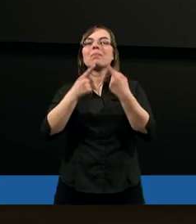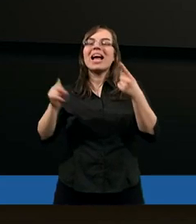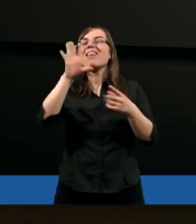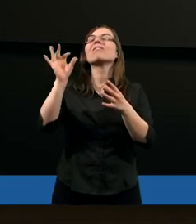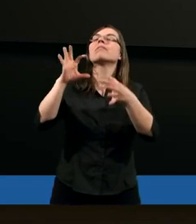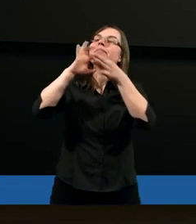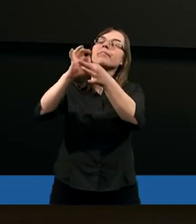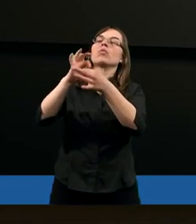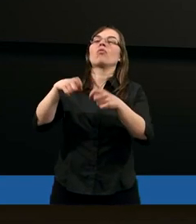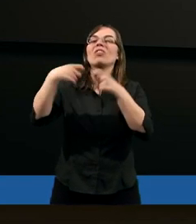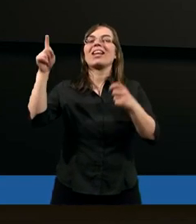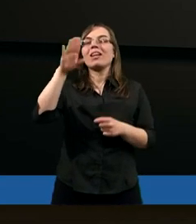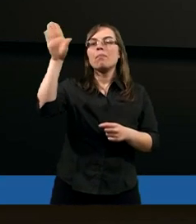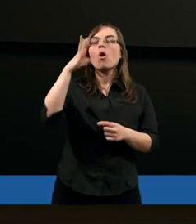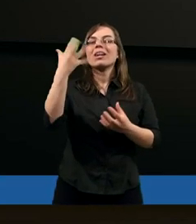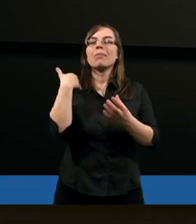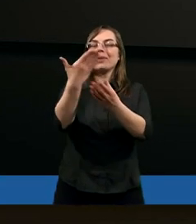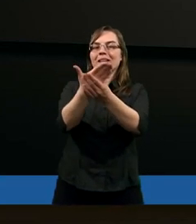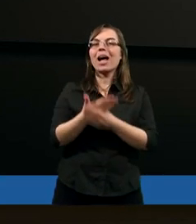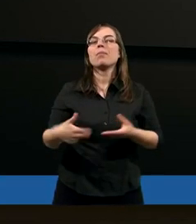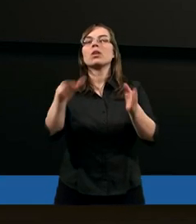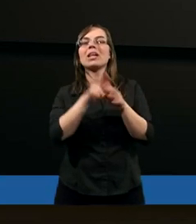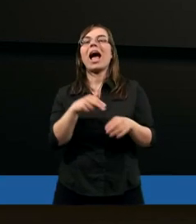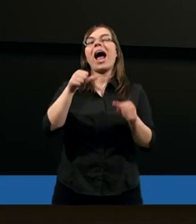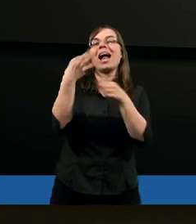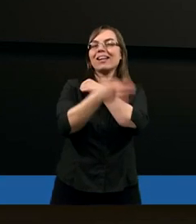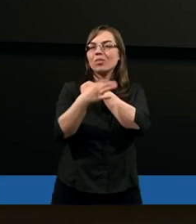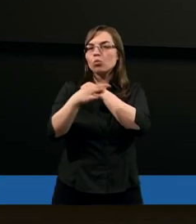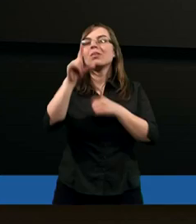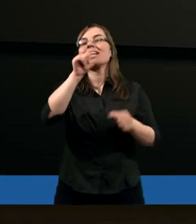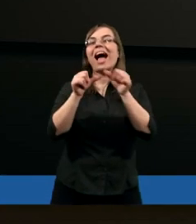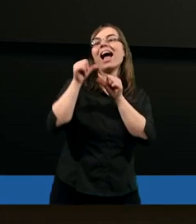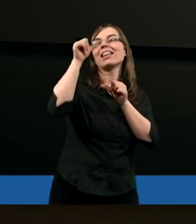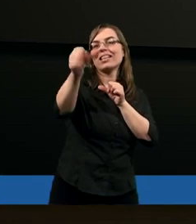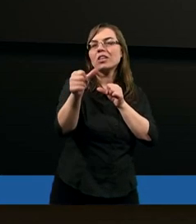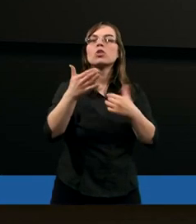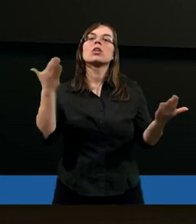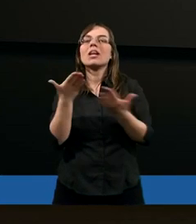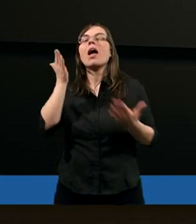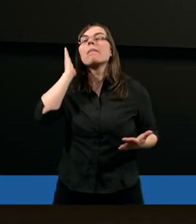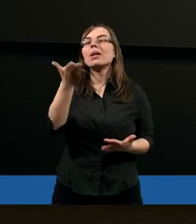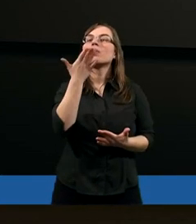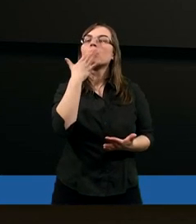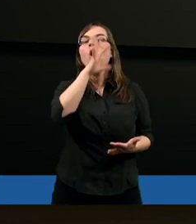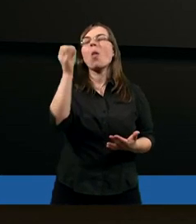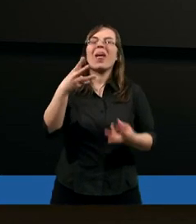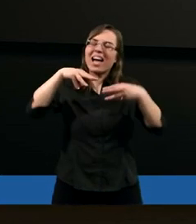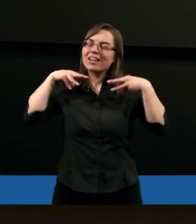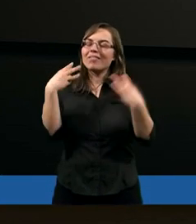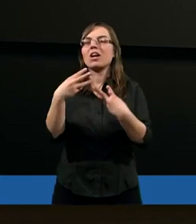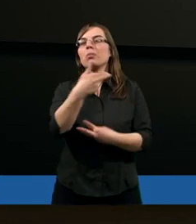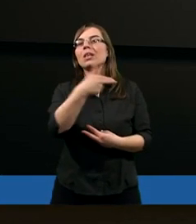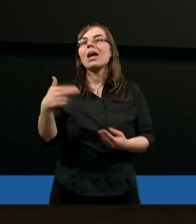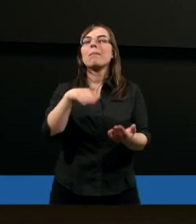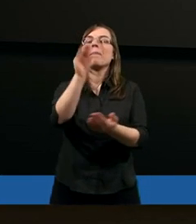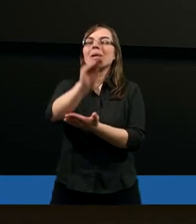samym Bogiem. Chciałbym także zaprosić na studium za tydzień, gdzie będziemy mówić o najważniejszym